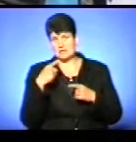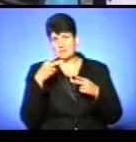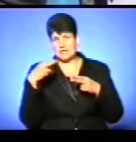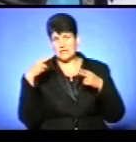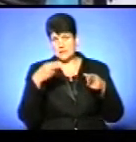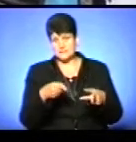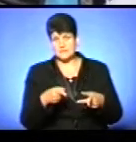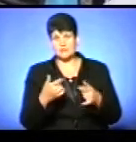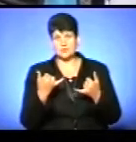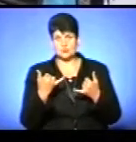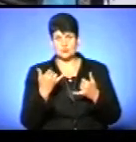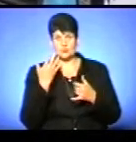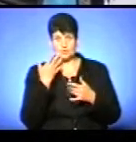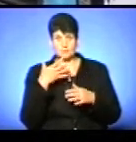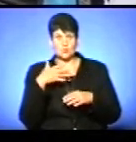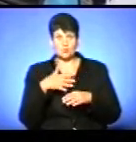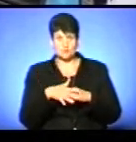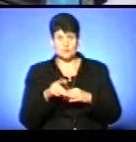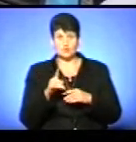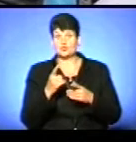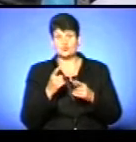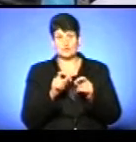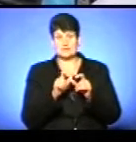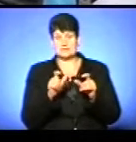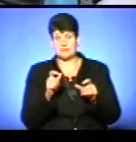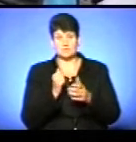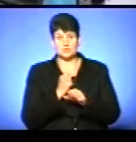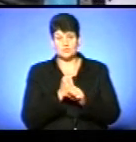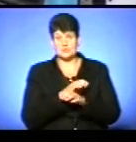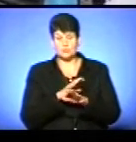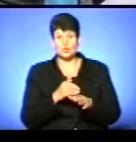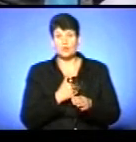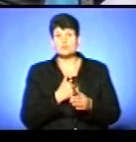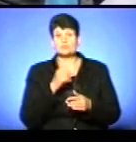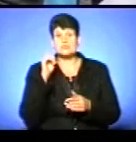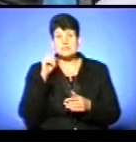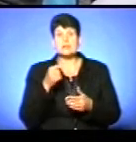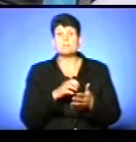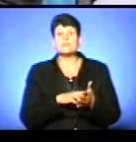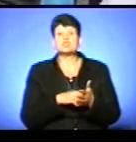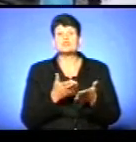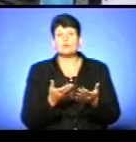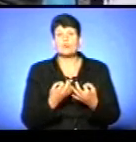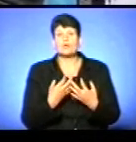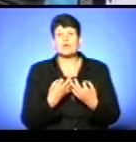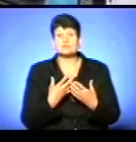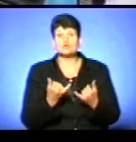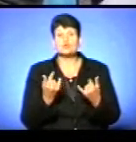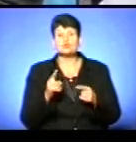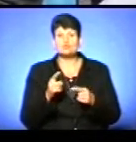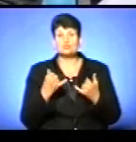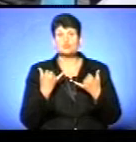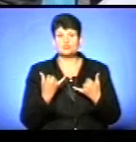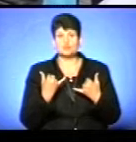сьогодні, коли ми зрозуміли, що сьогодні заклад не буде працювати, ми хочемо знати причину, пояснення, чому сьогодні